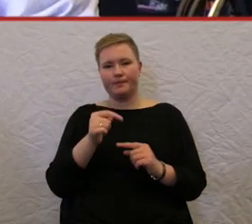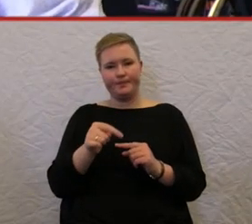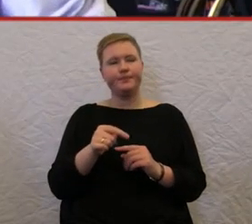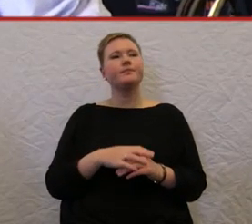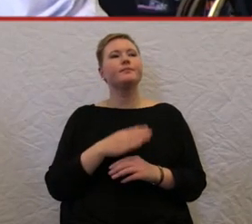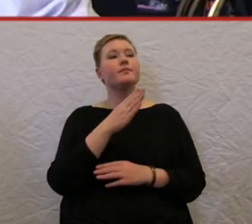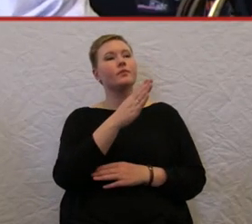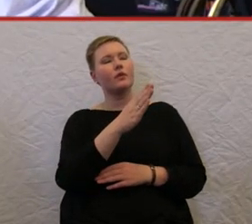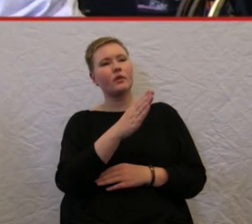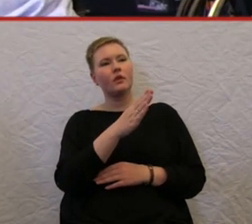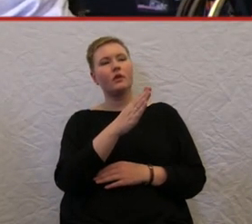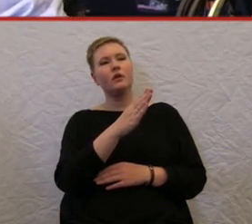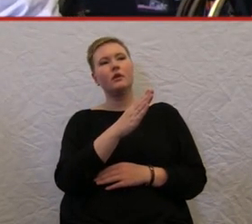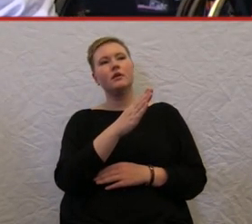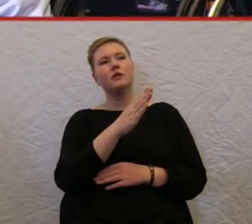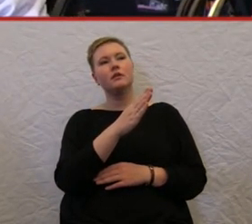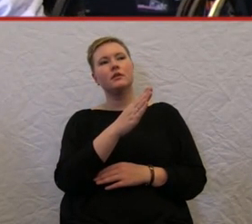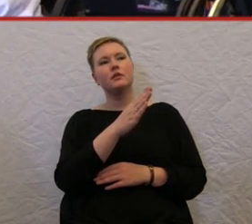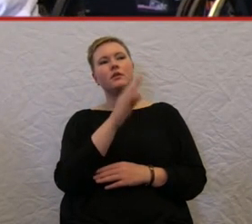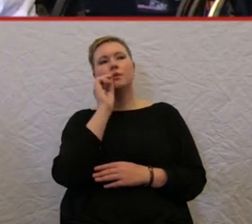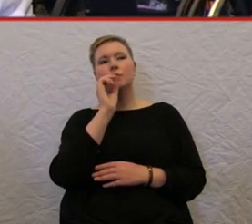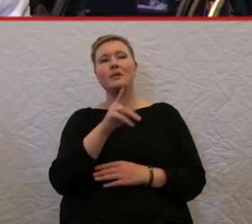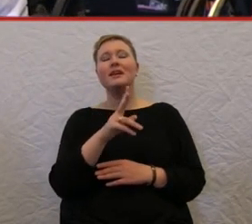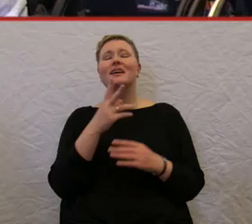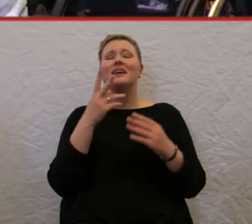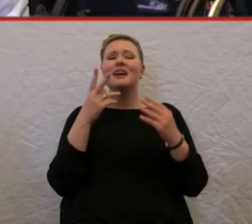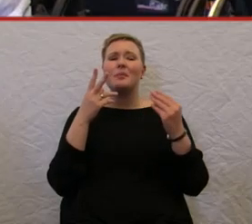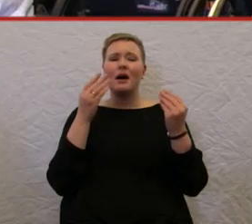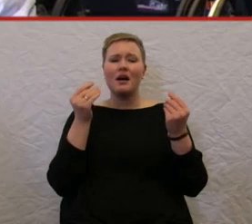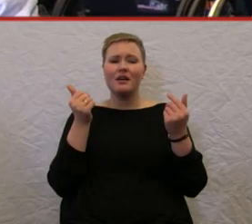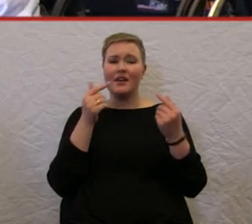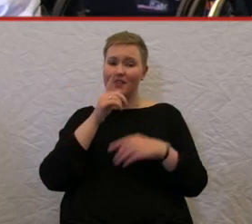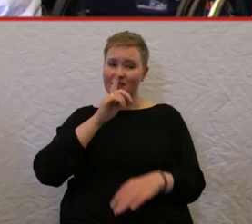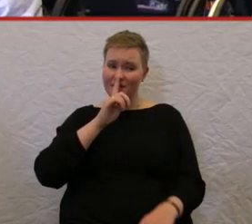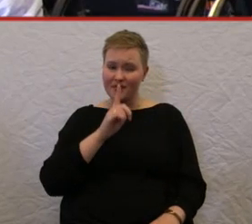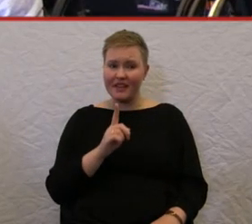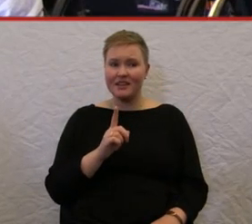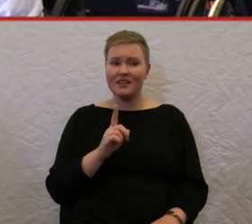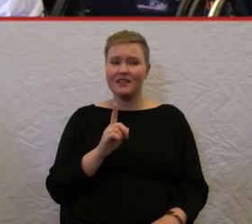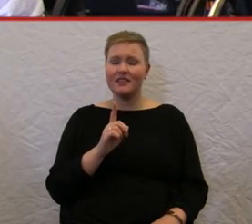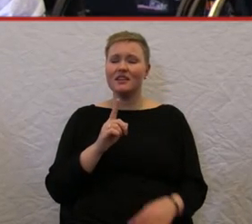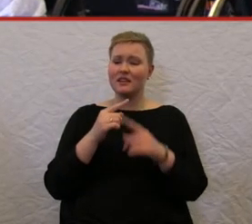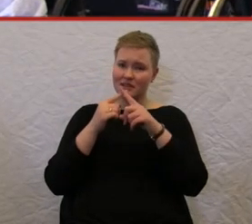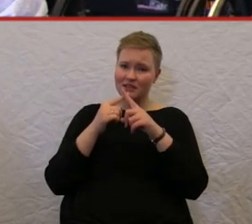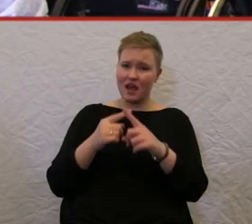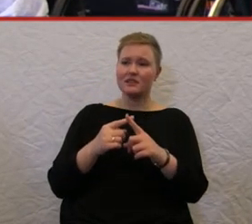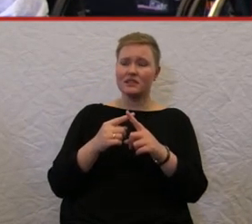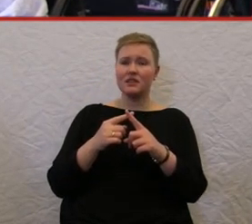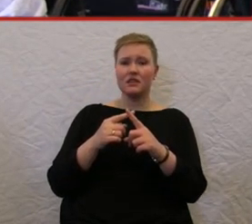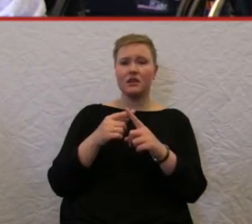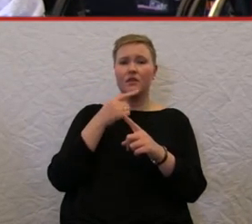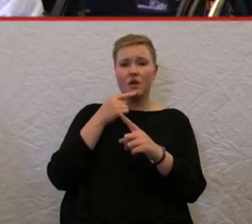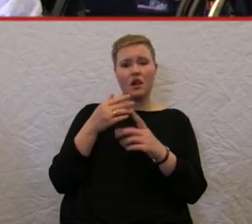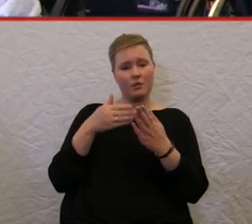Ja, man sollte doch, wenn man die Taxi so behindertengerecht umgebaut hat,